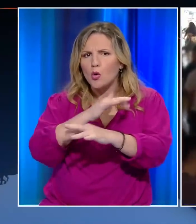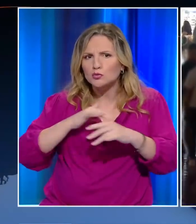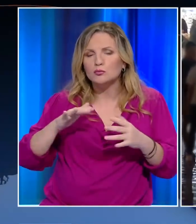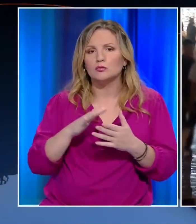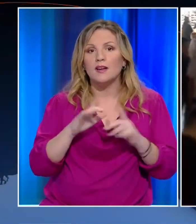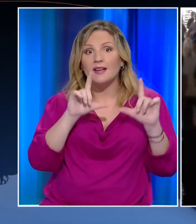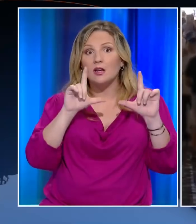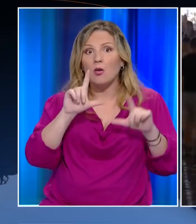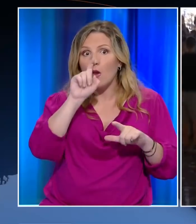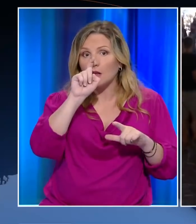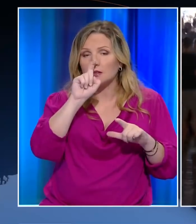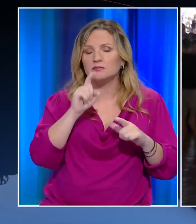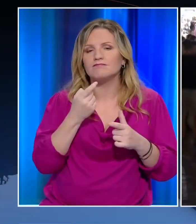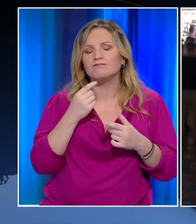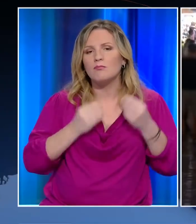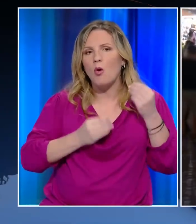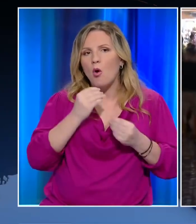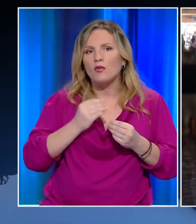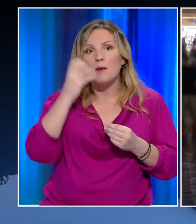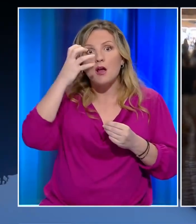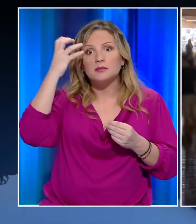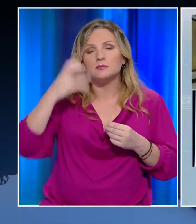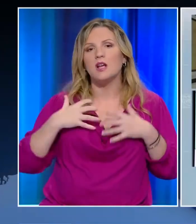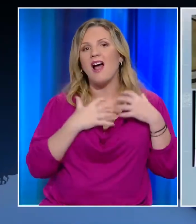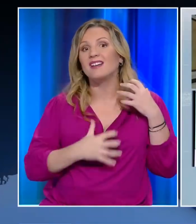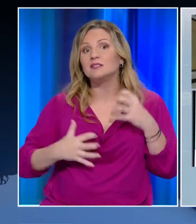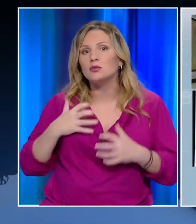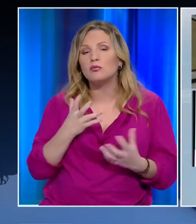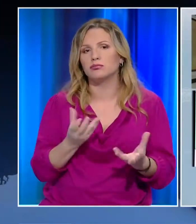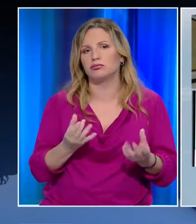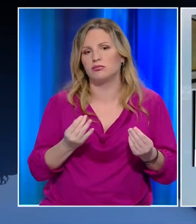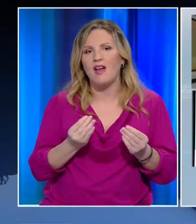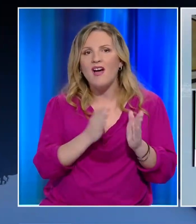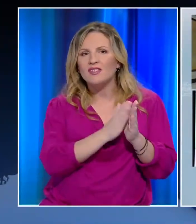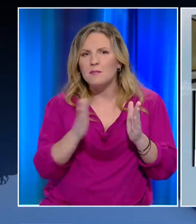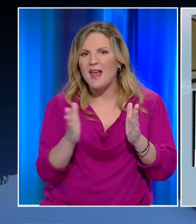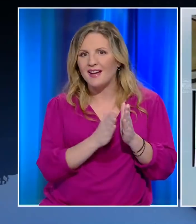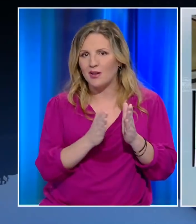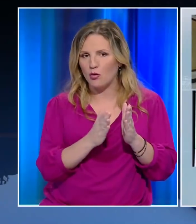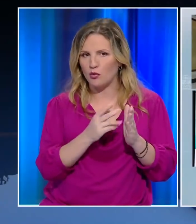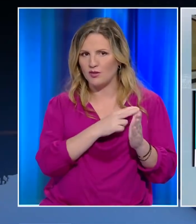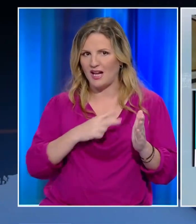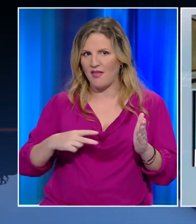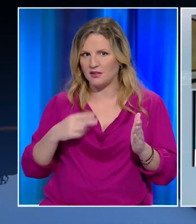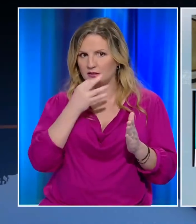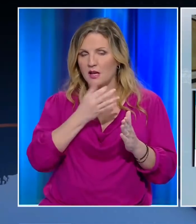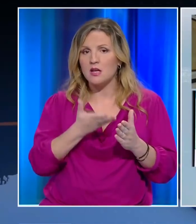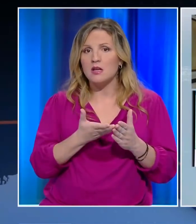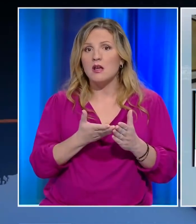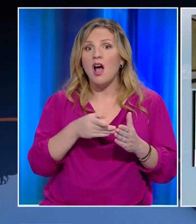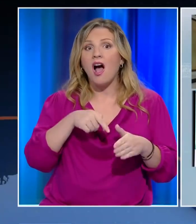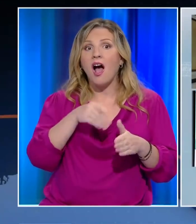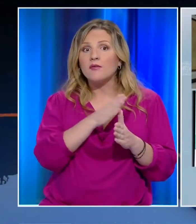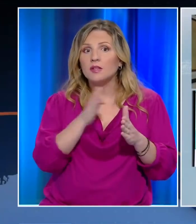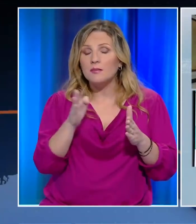Η εικόνα στην Αττική συνεχίζει να προβληματίζει τους επιστήμονες. Είμαστε σε μια περίοδο που δεν είναι τα πράγματα, θα